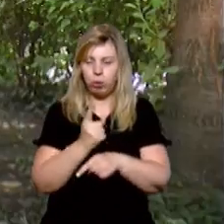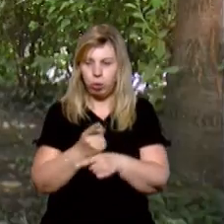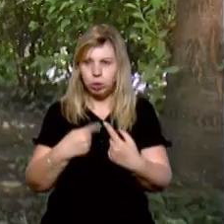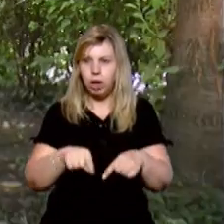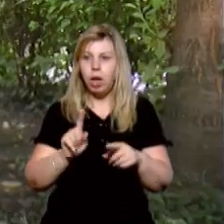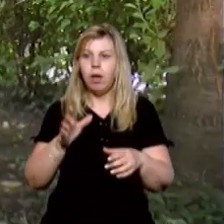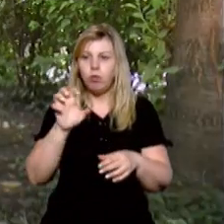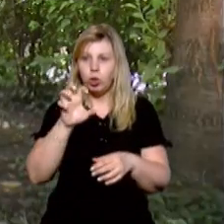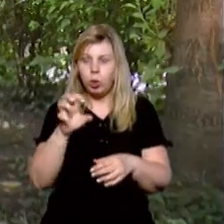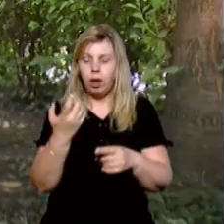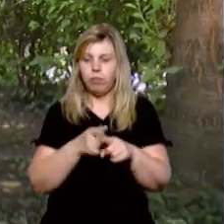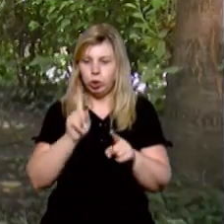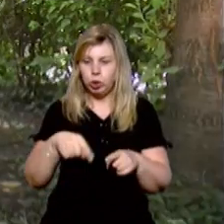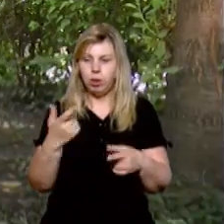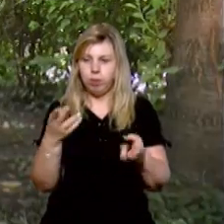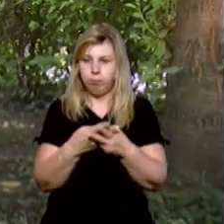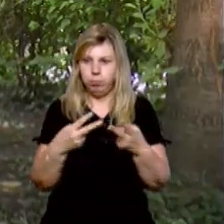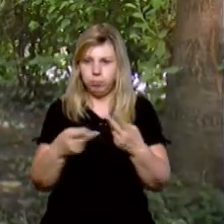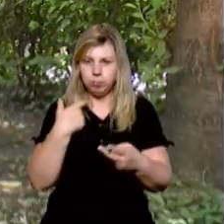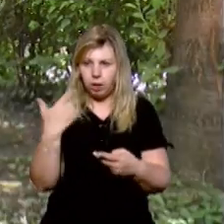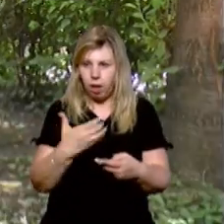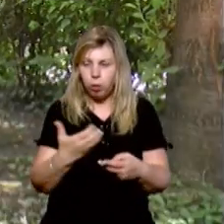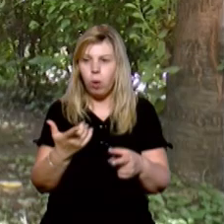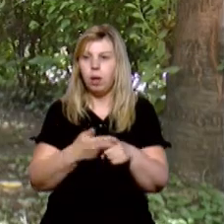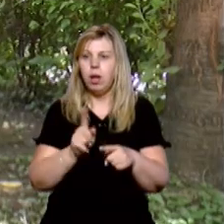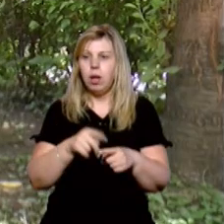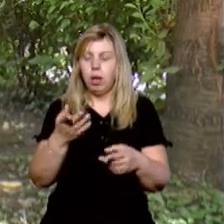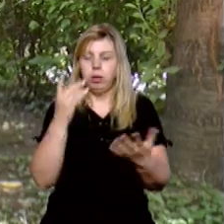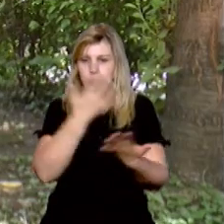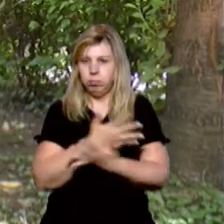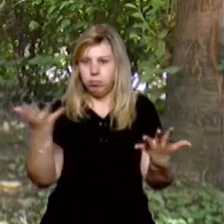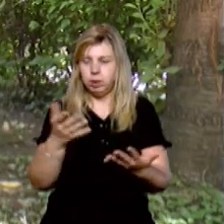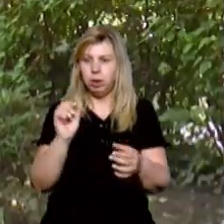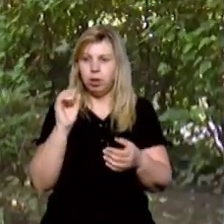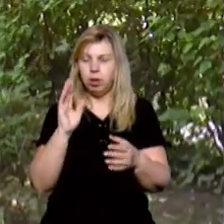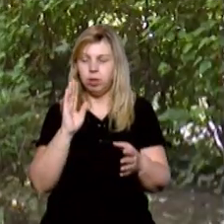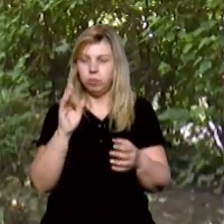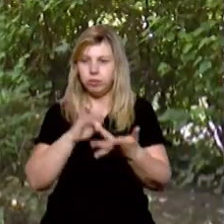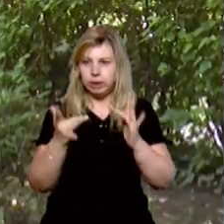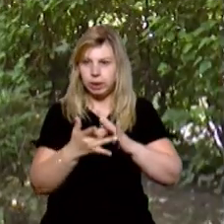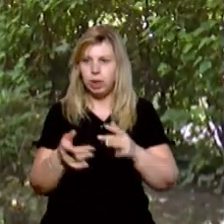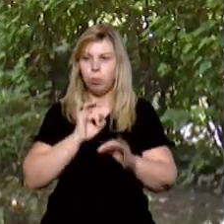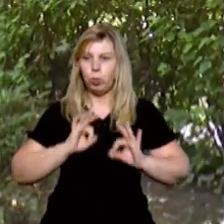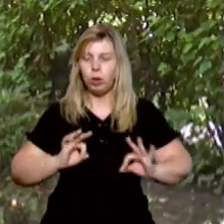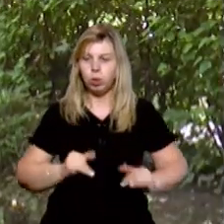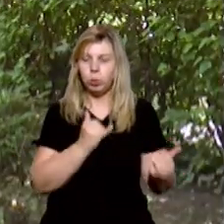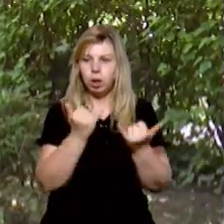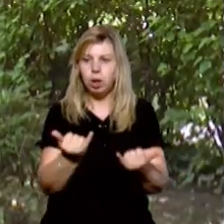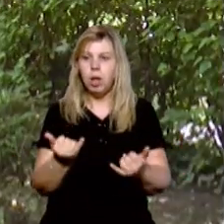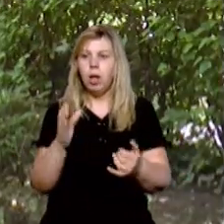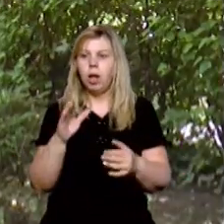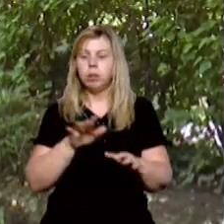предметів. Зокрема, фотографії ув'язнених з алкогольними напоями з'явилися у засобах масової інформації. Прокуратура забезпечуватиме